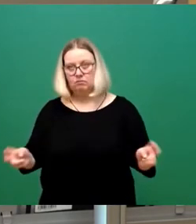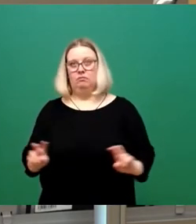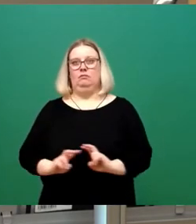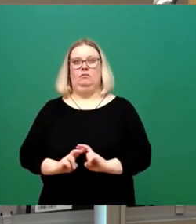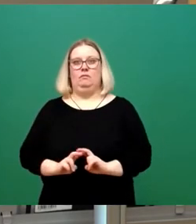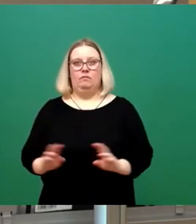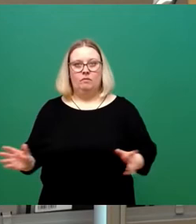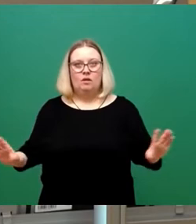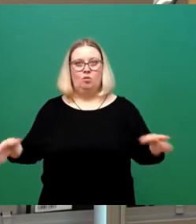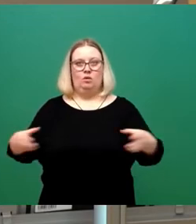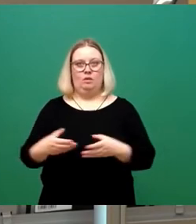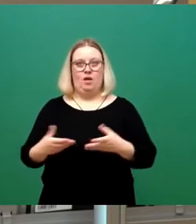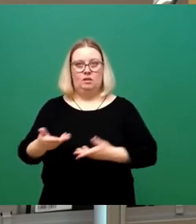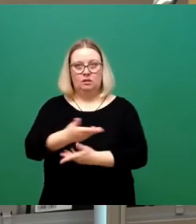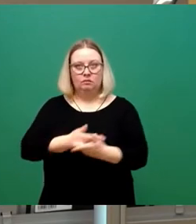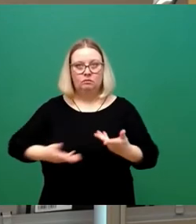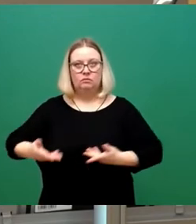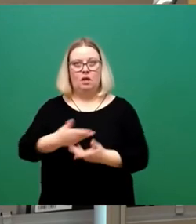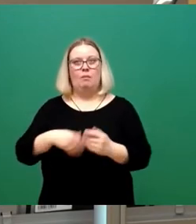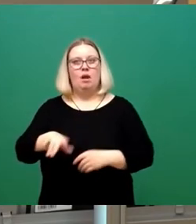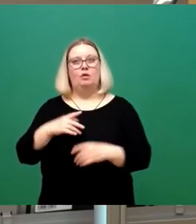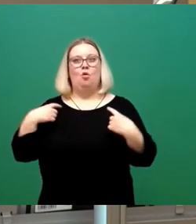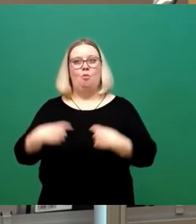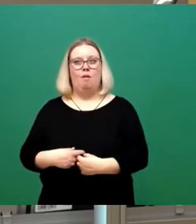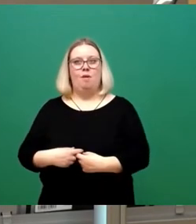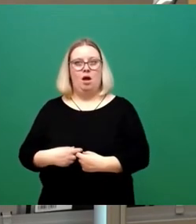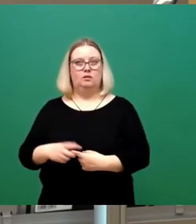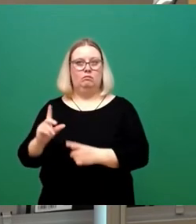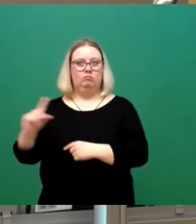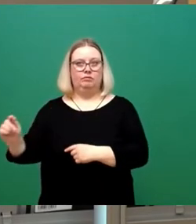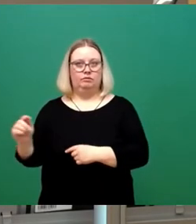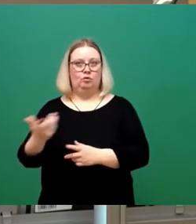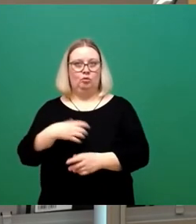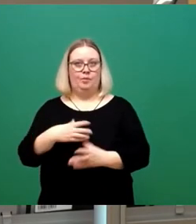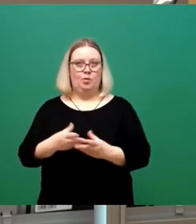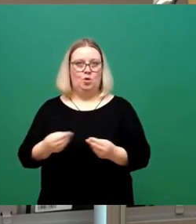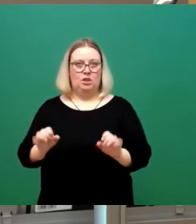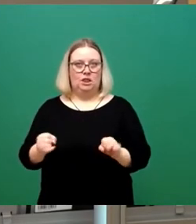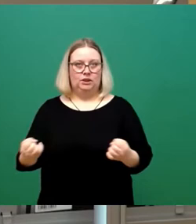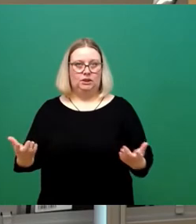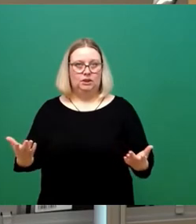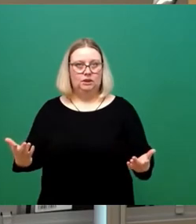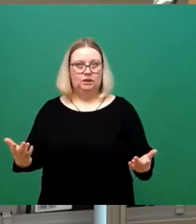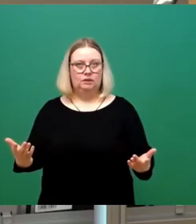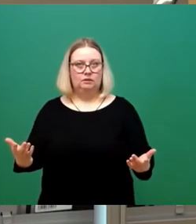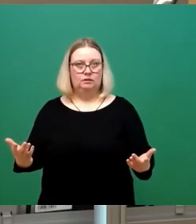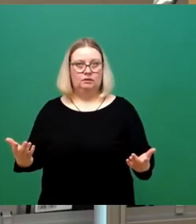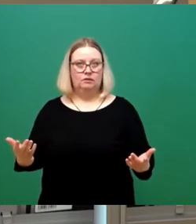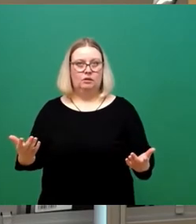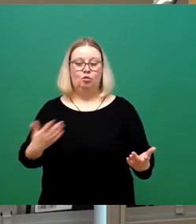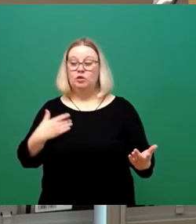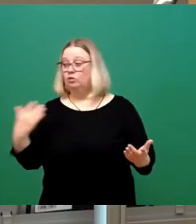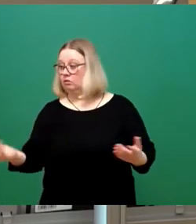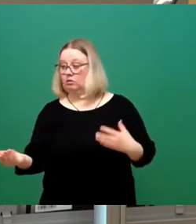dem Oberbürgermeister, der den Tischleiter verlassen hat, dieses Problem zu lösen. Und es geht hier nicht um Hü oder Hotz.